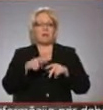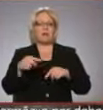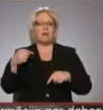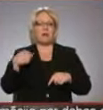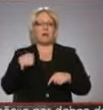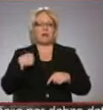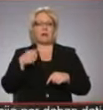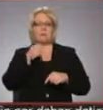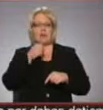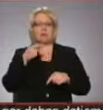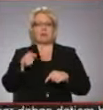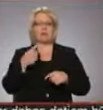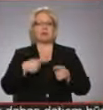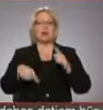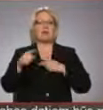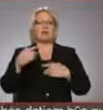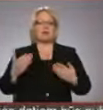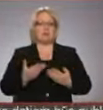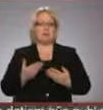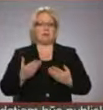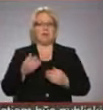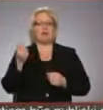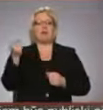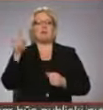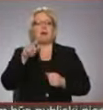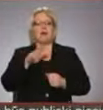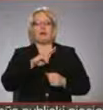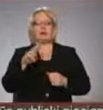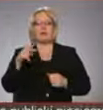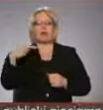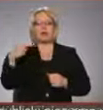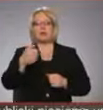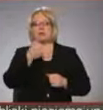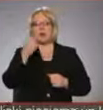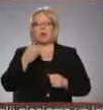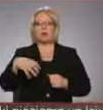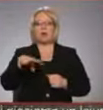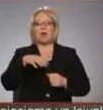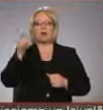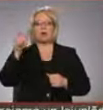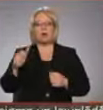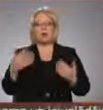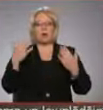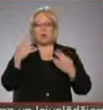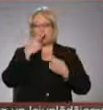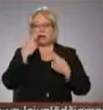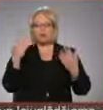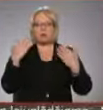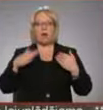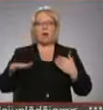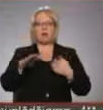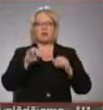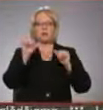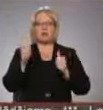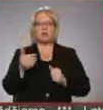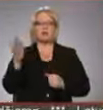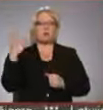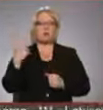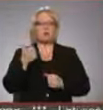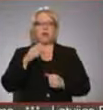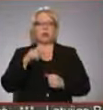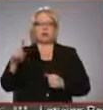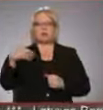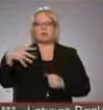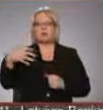mēģinu viņas atdzīvināt. Vairāk nekā 20 gadus dārznieku roku neredzējušies parkas veidots pagājušā gadsimta